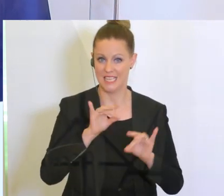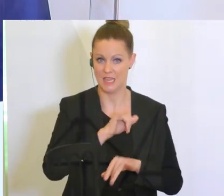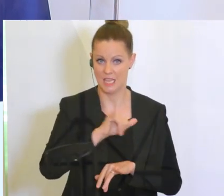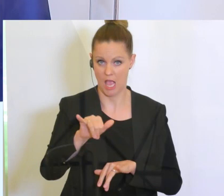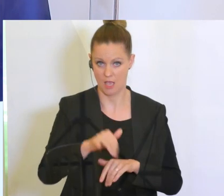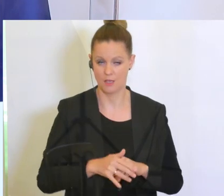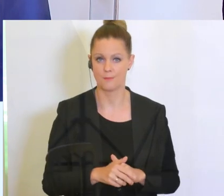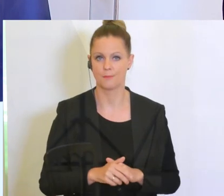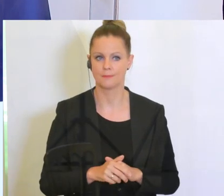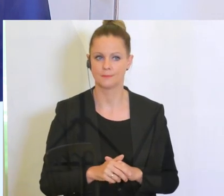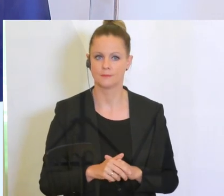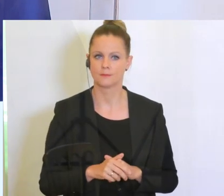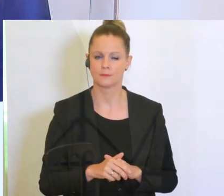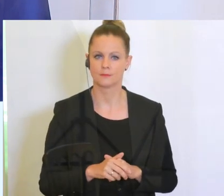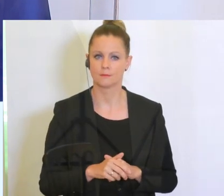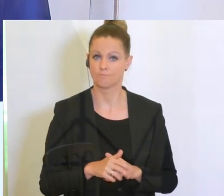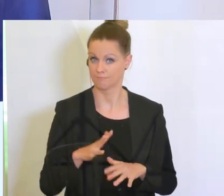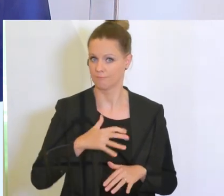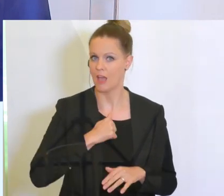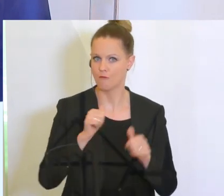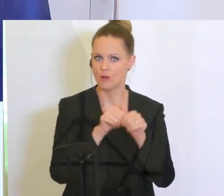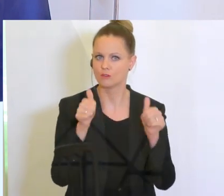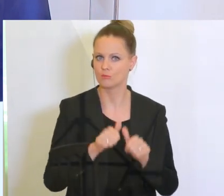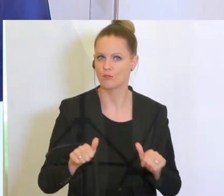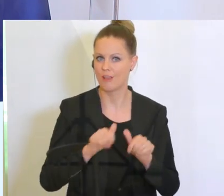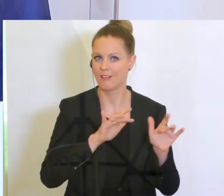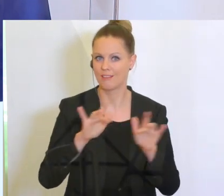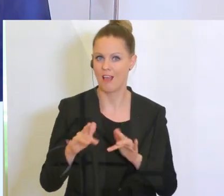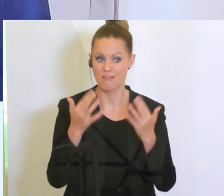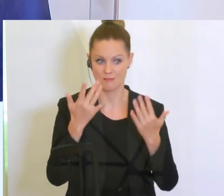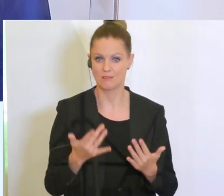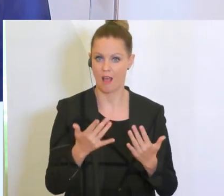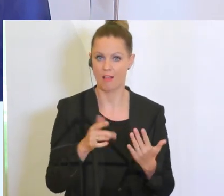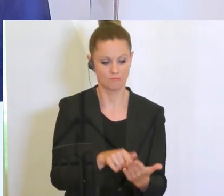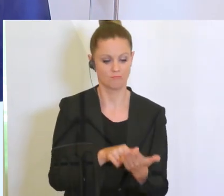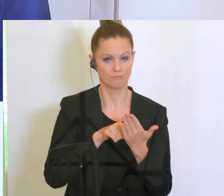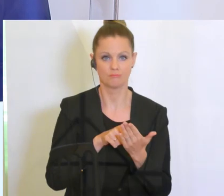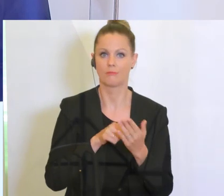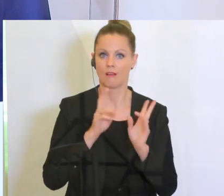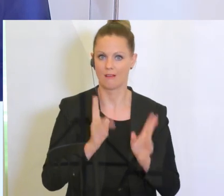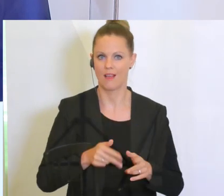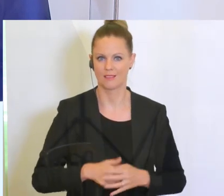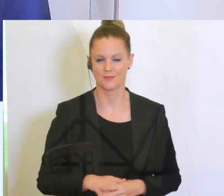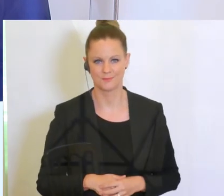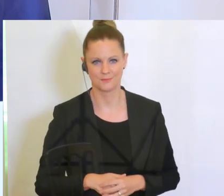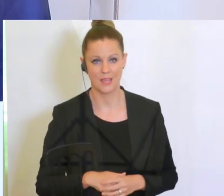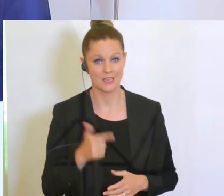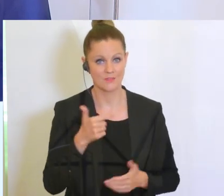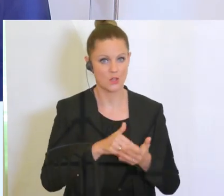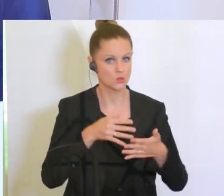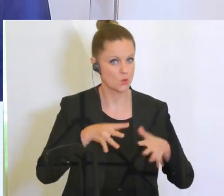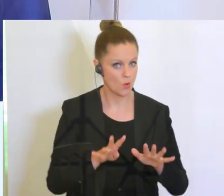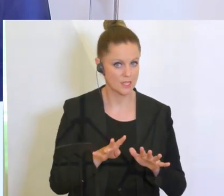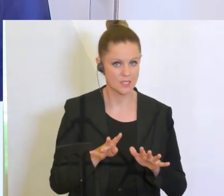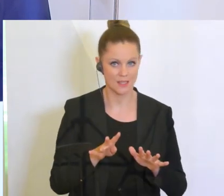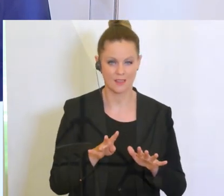Jahren. Sie ist also ein Erfolgsmodell, das wir auch in Zahlen gut ansehen können. 2019